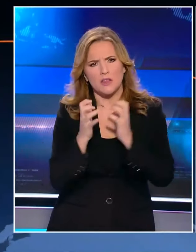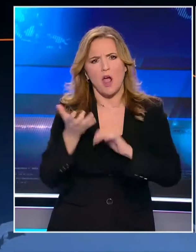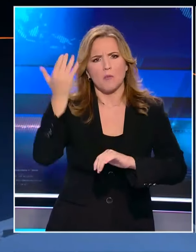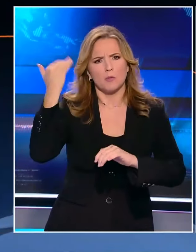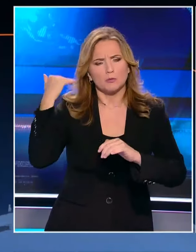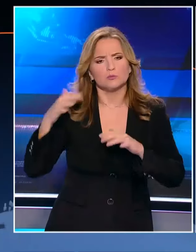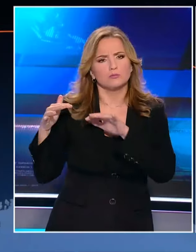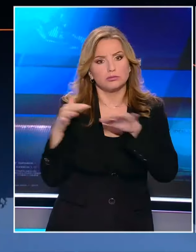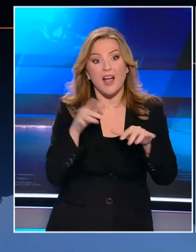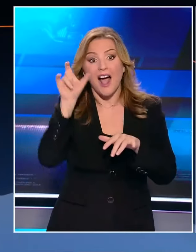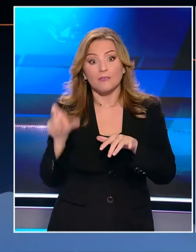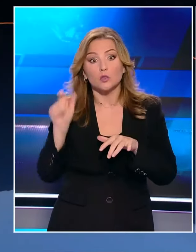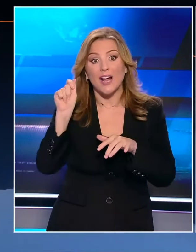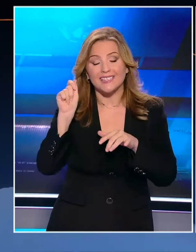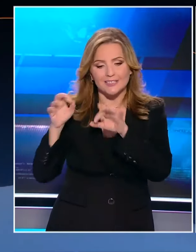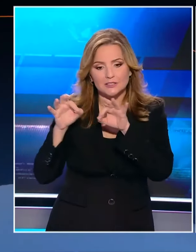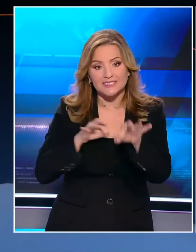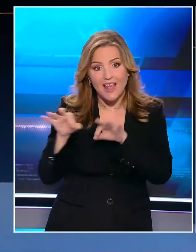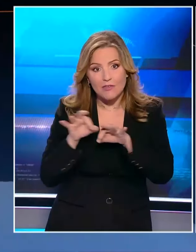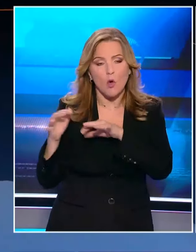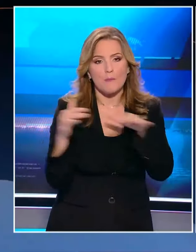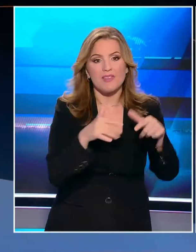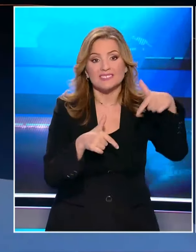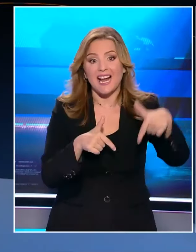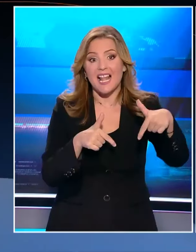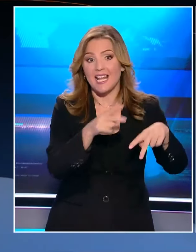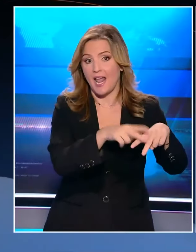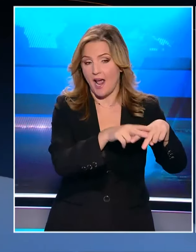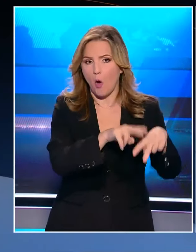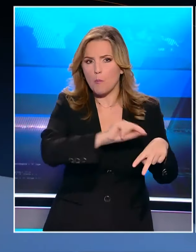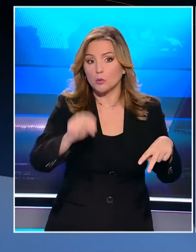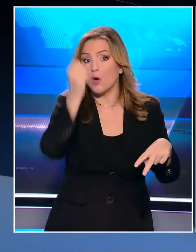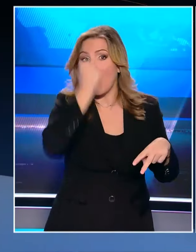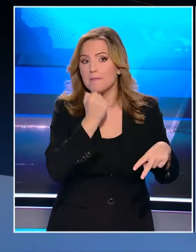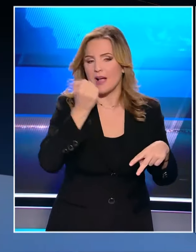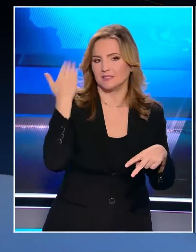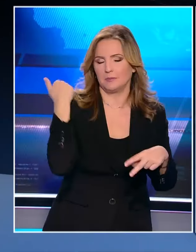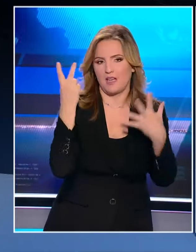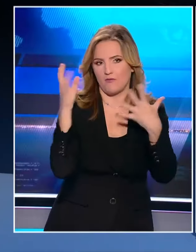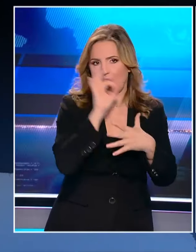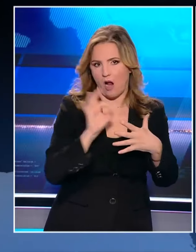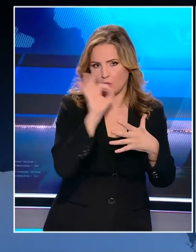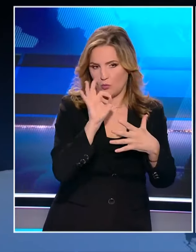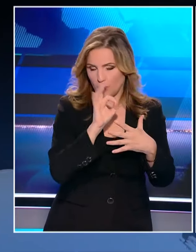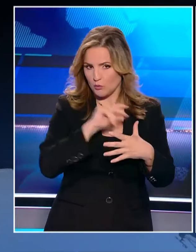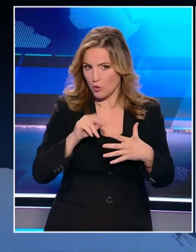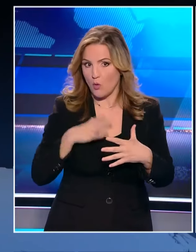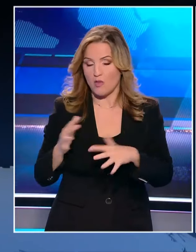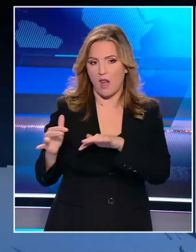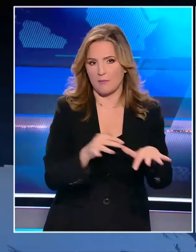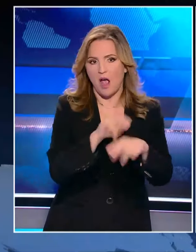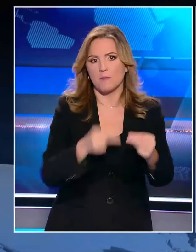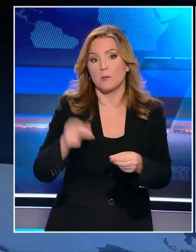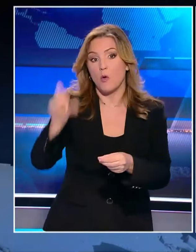σχεδίαζε μαζί με τους υπόλοιπους μια επίθεση στη Γαλιλαία, αντίστοιχη με αυτή της Χαμάς στα σύνορα με το Ισραήλ στις 7 Οκτωβρίου.